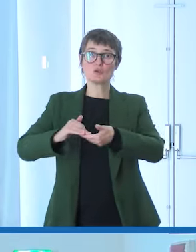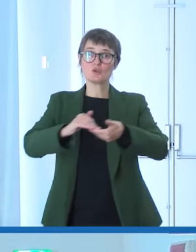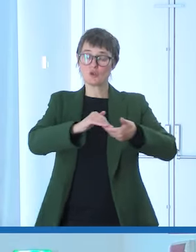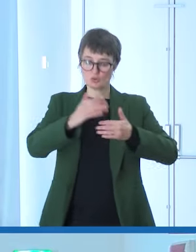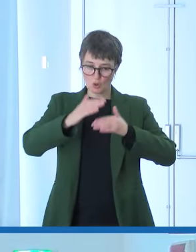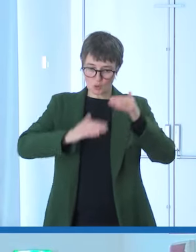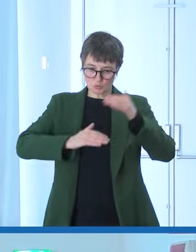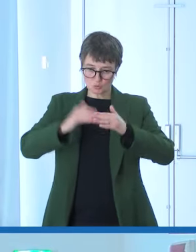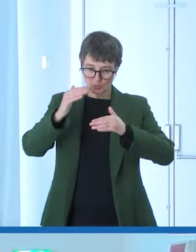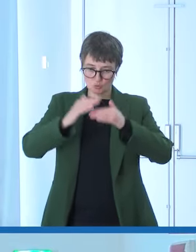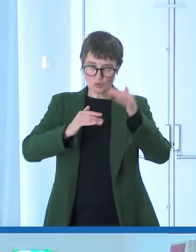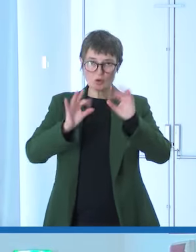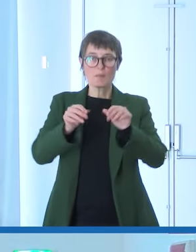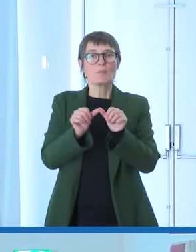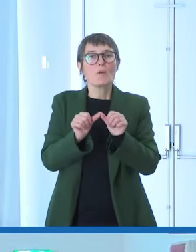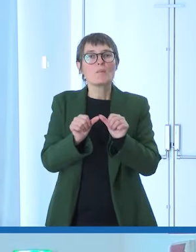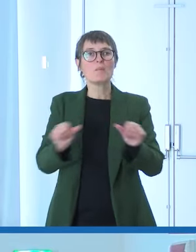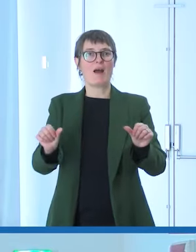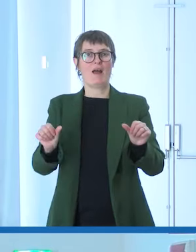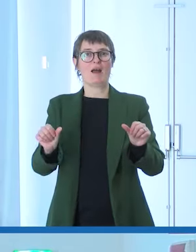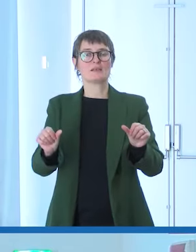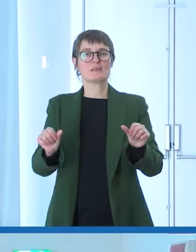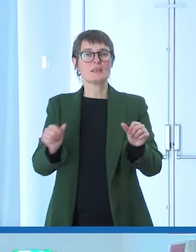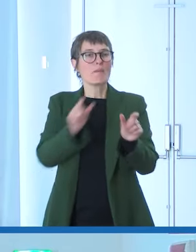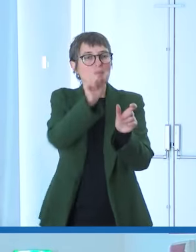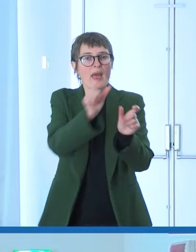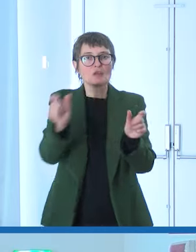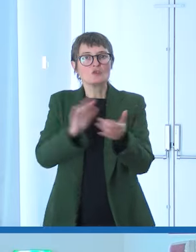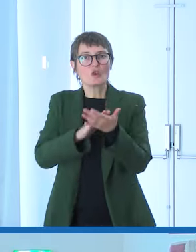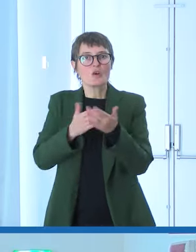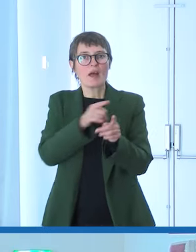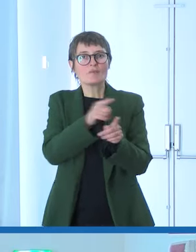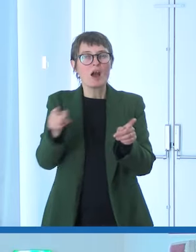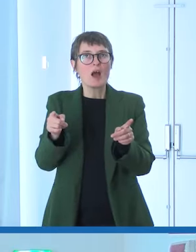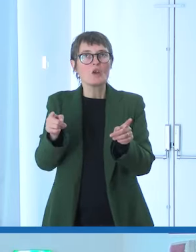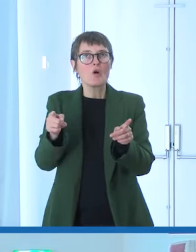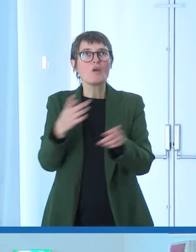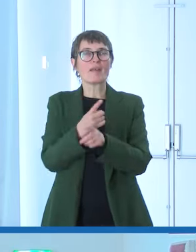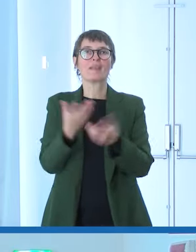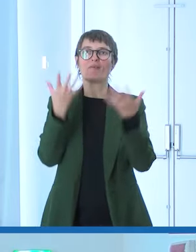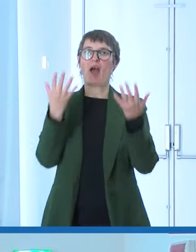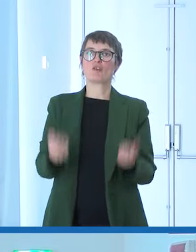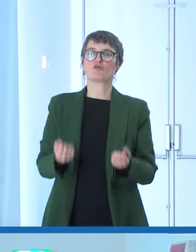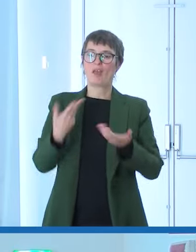accetta anche le fragilità delle istituzioni, anche di quelle di natura sociale, e quella delle persone.